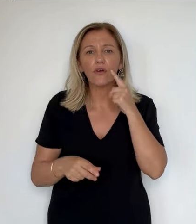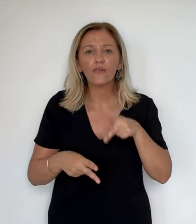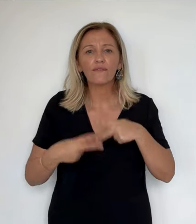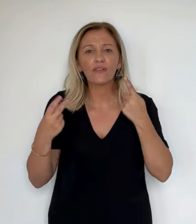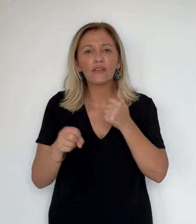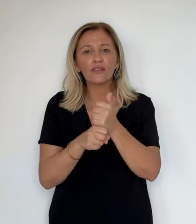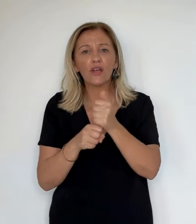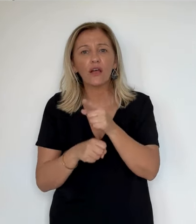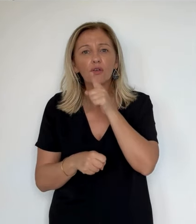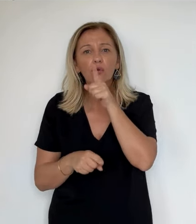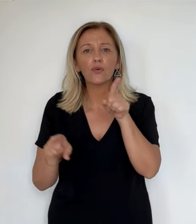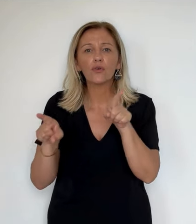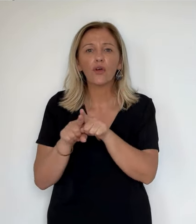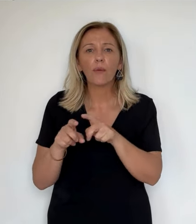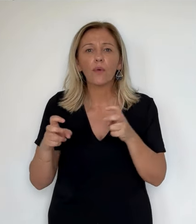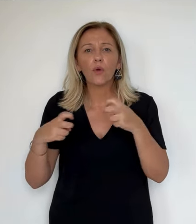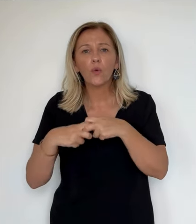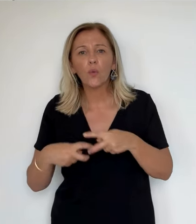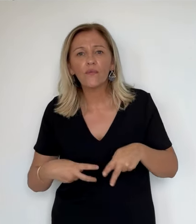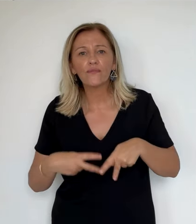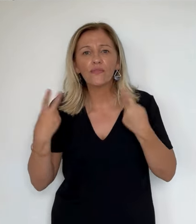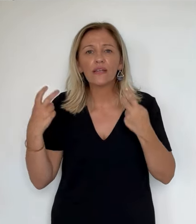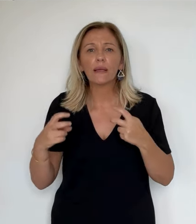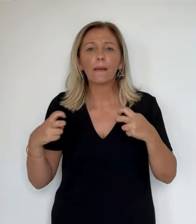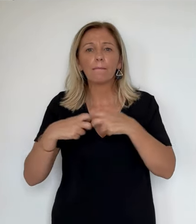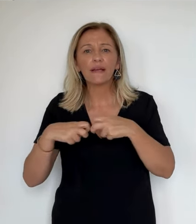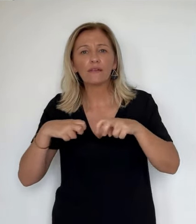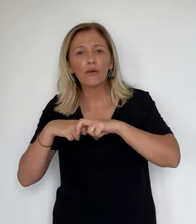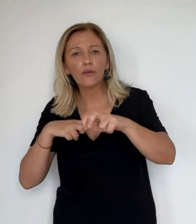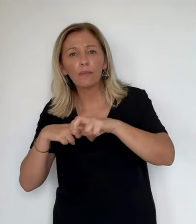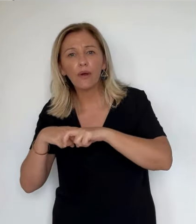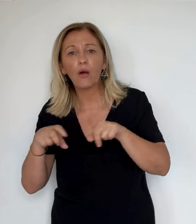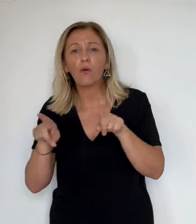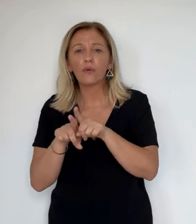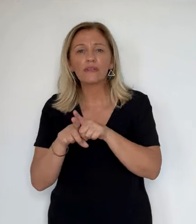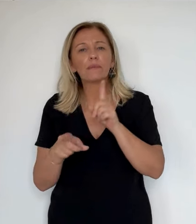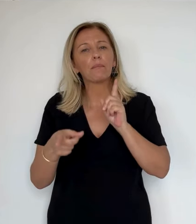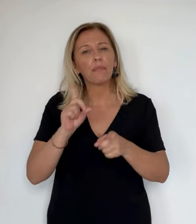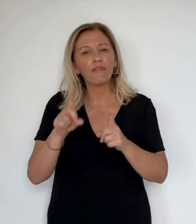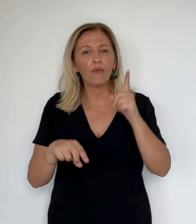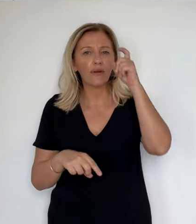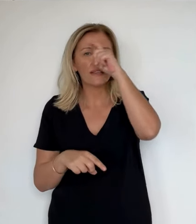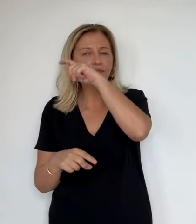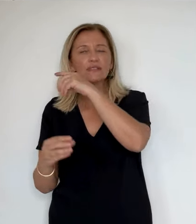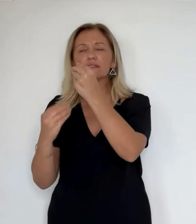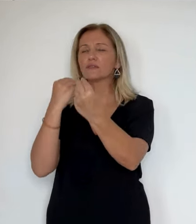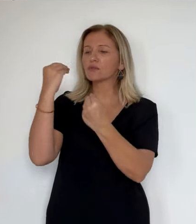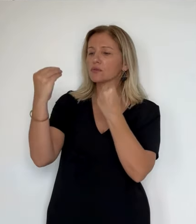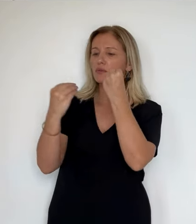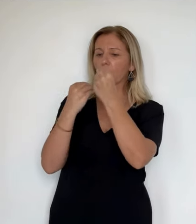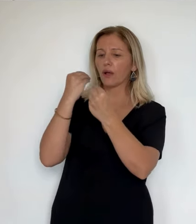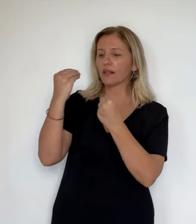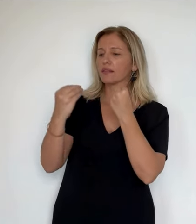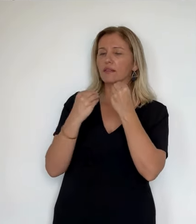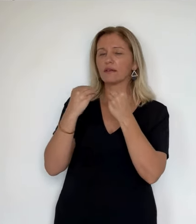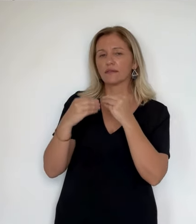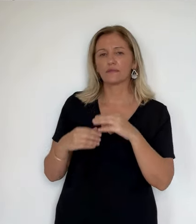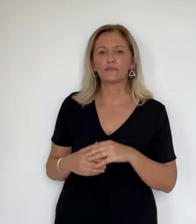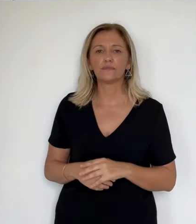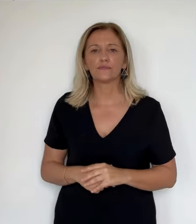des difficultés que rencontrent les Corses au quotidien liées à l'insularité, le pouvoir d'achat, le prix des transports,